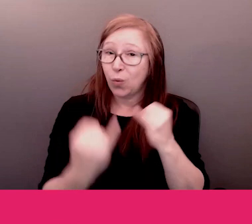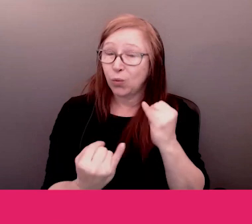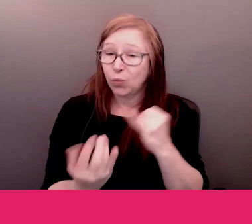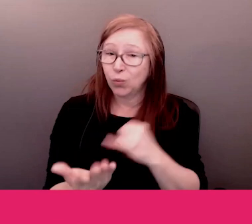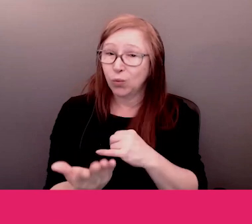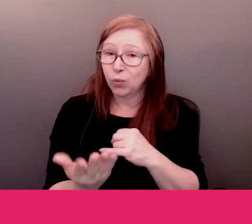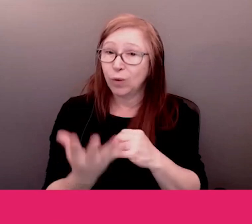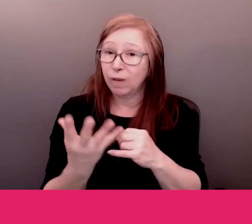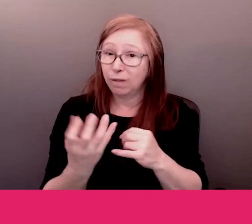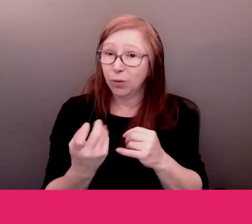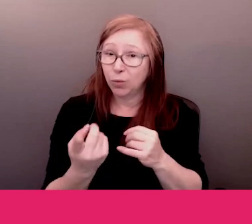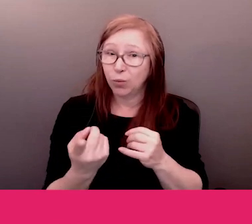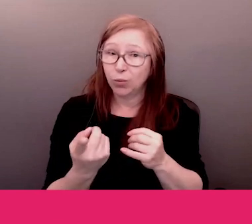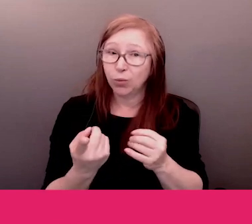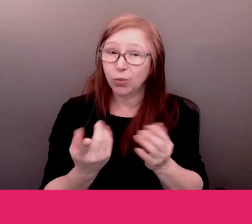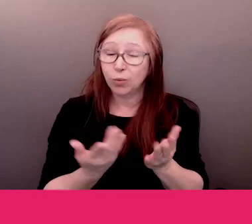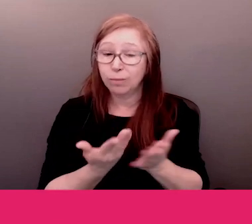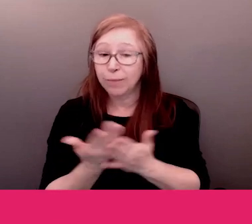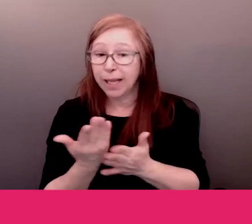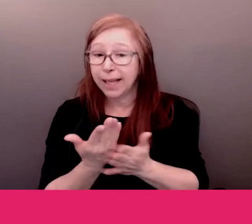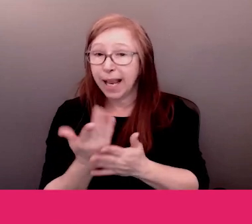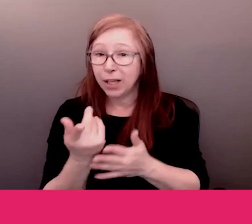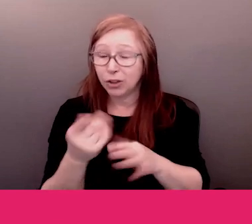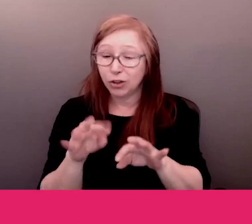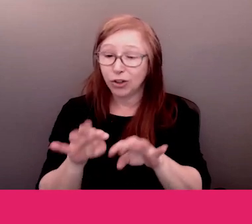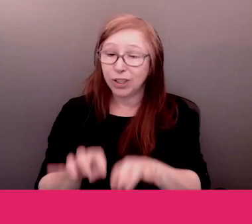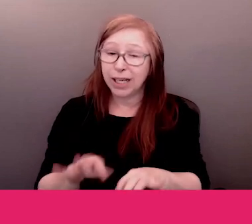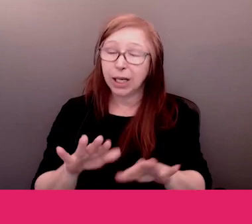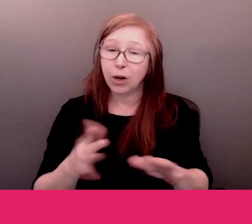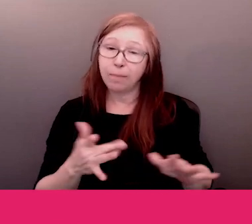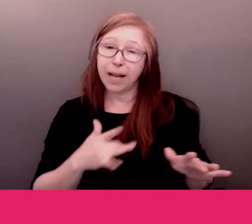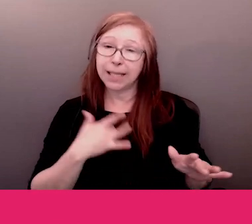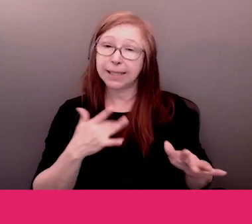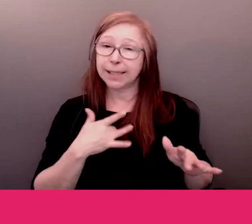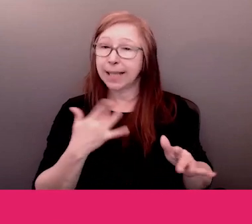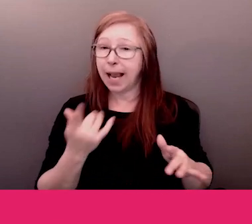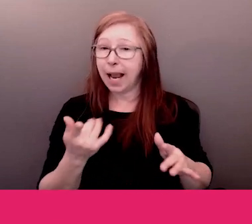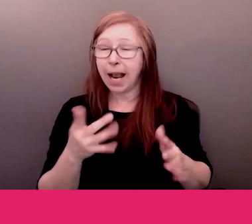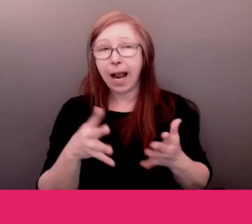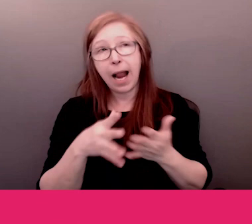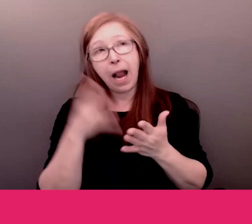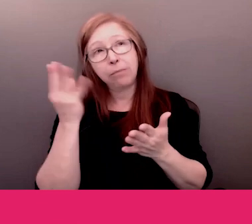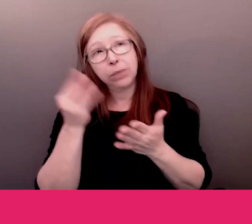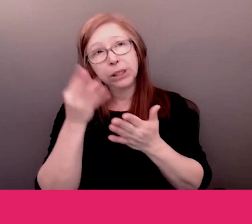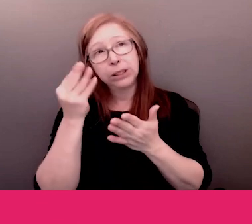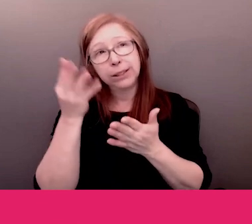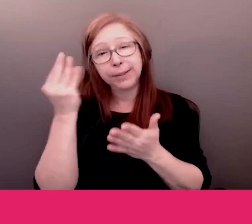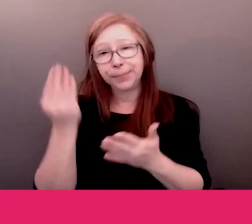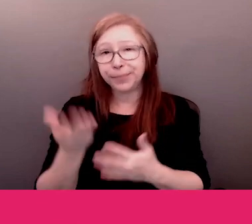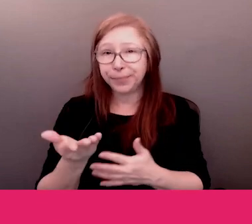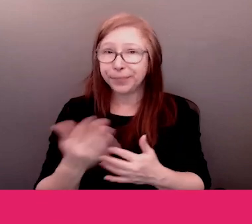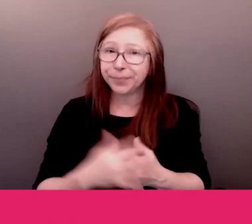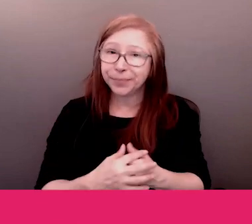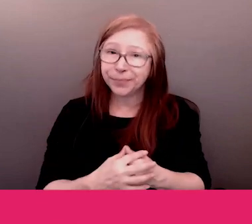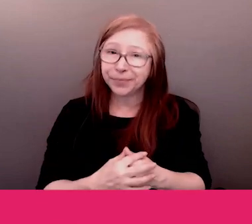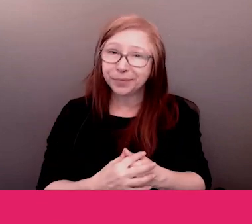apporter cela pour vous on vous remercie on remercie l'équipe ici dans les coulisses